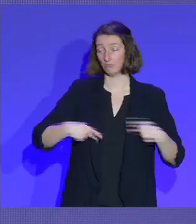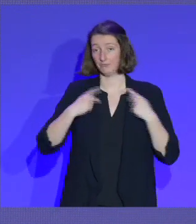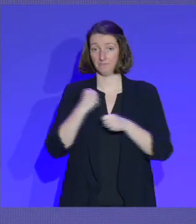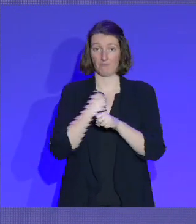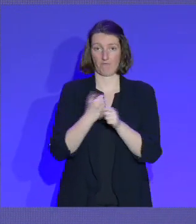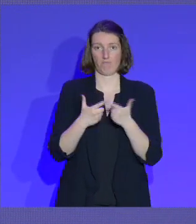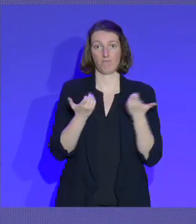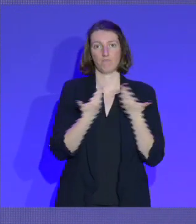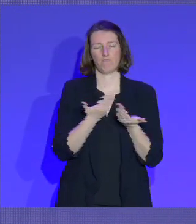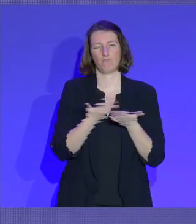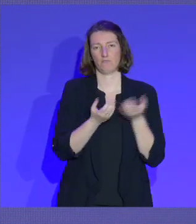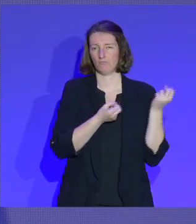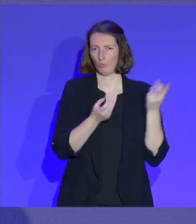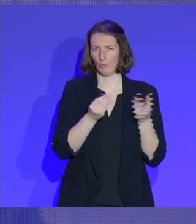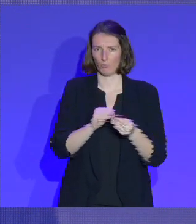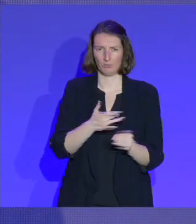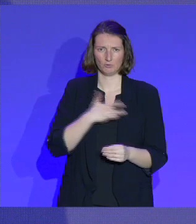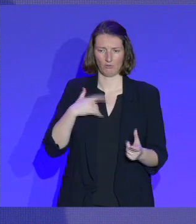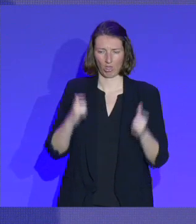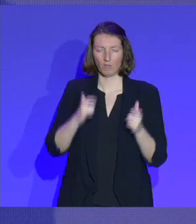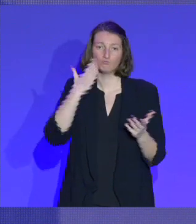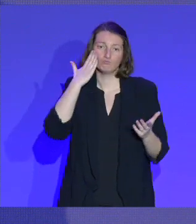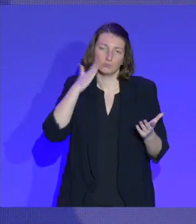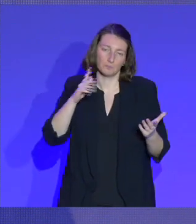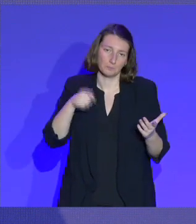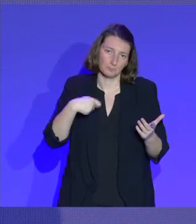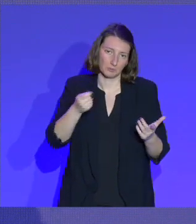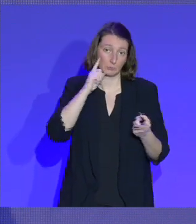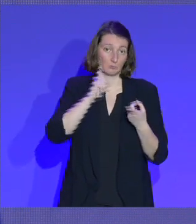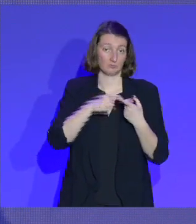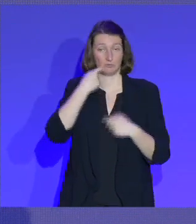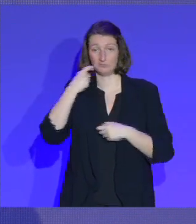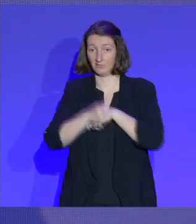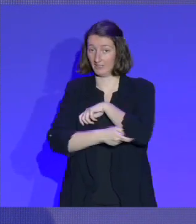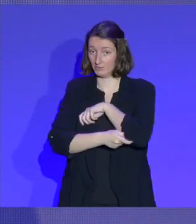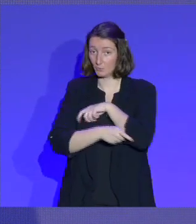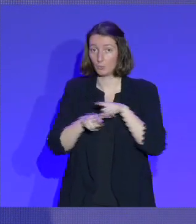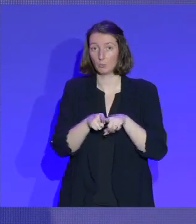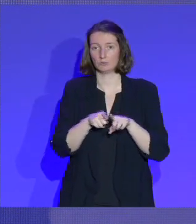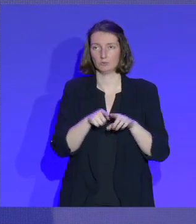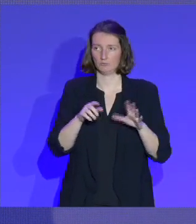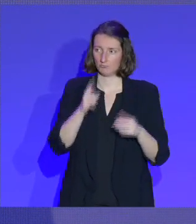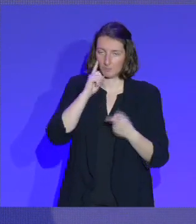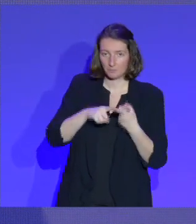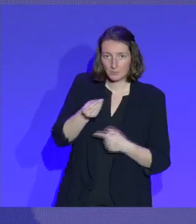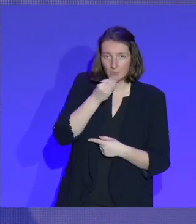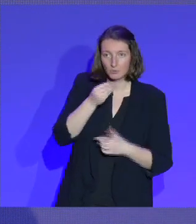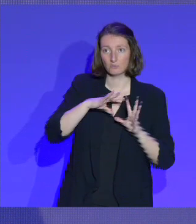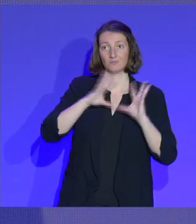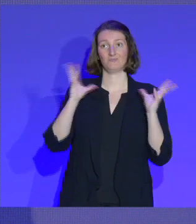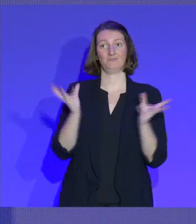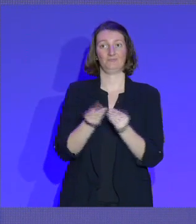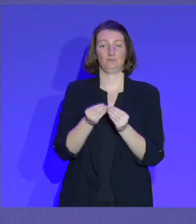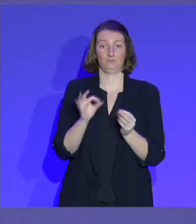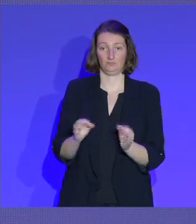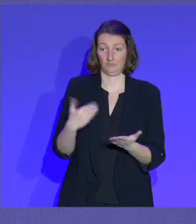'énormes problèmes de santé. Nous le savons. La question des addictions, la question de l'alimentation, tout ça